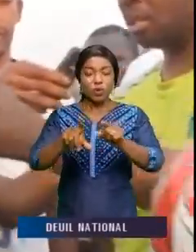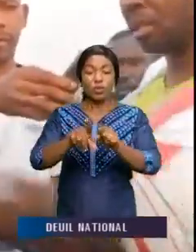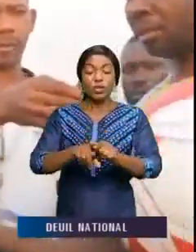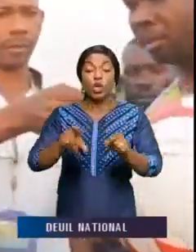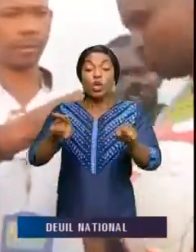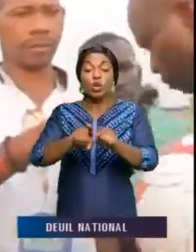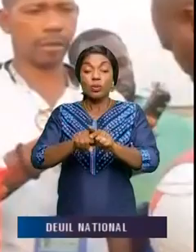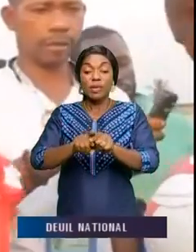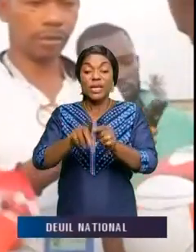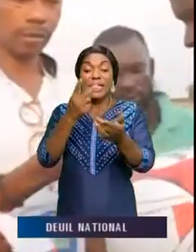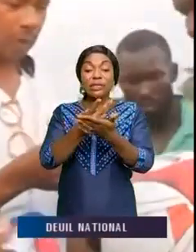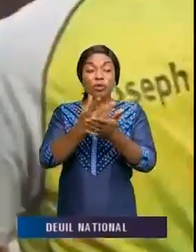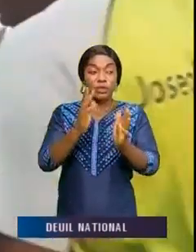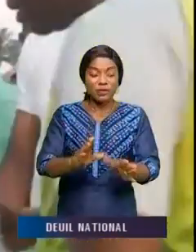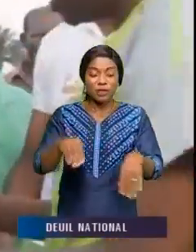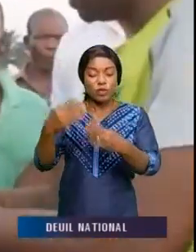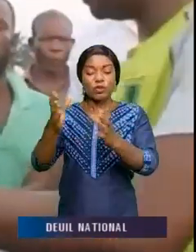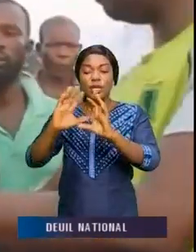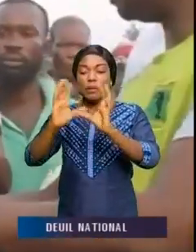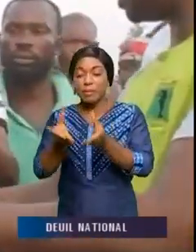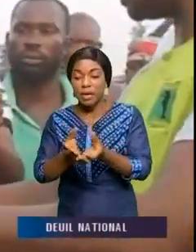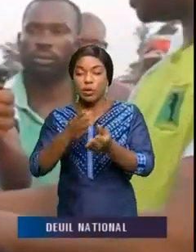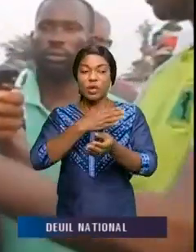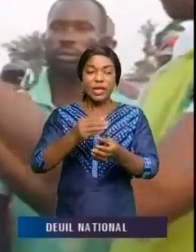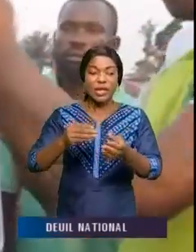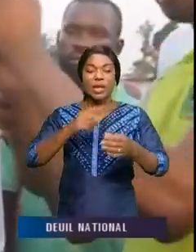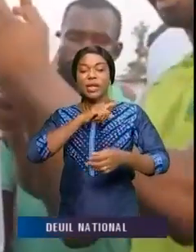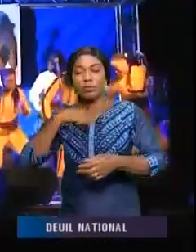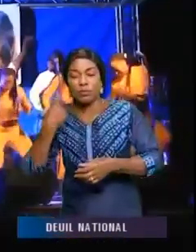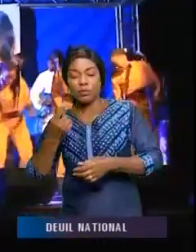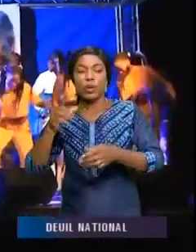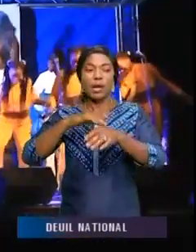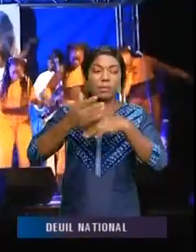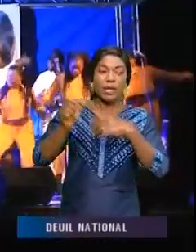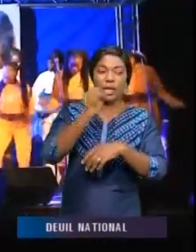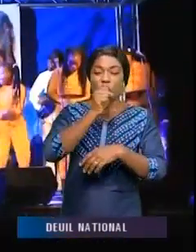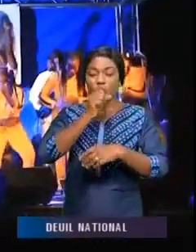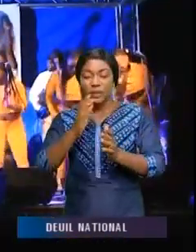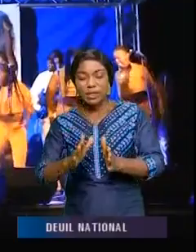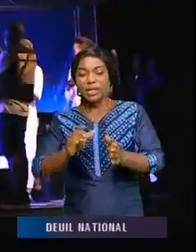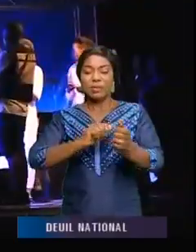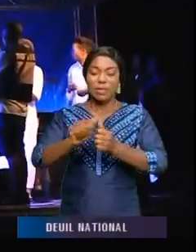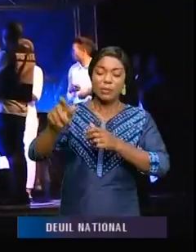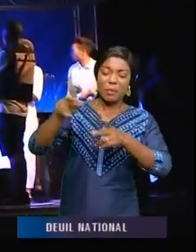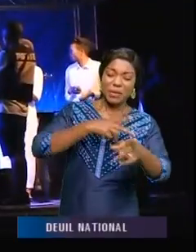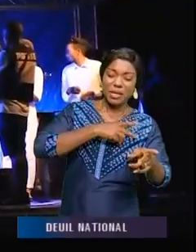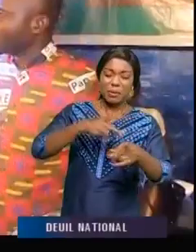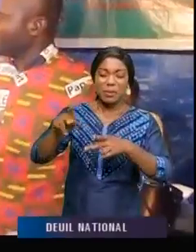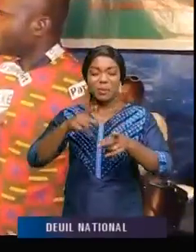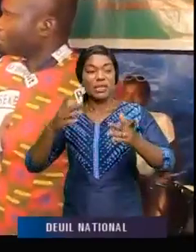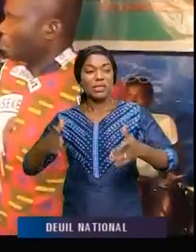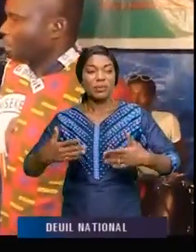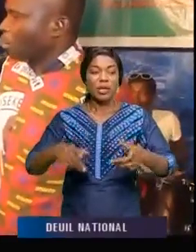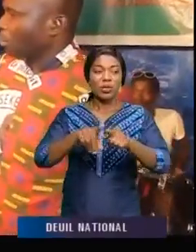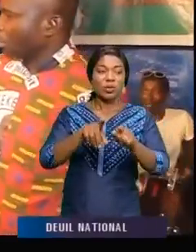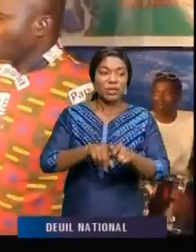remis des dons d'Evarez et Ballon avant les concerts de l'artiste et musicien Rédi Amissi et les prestations des